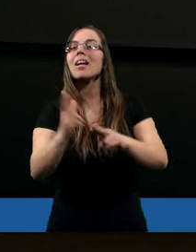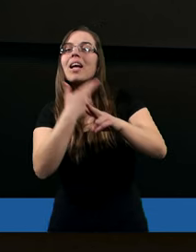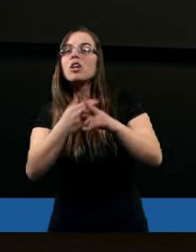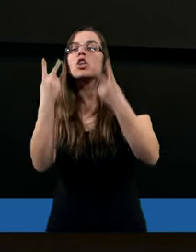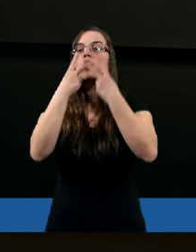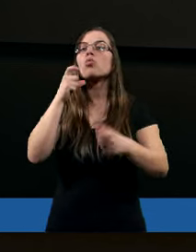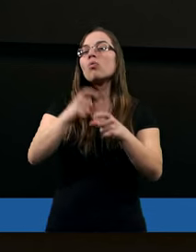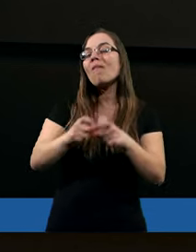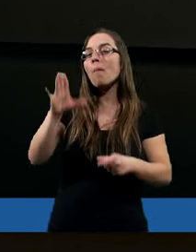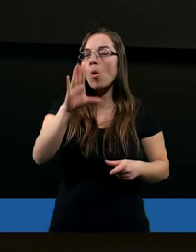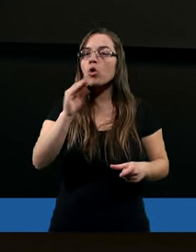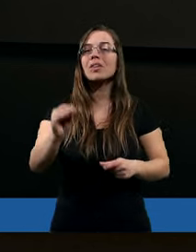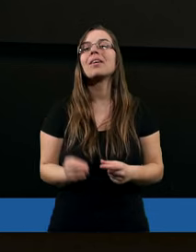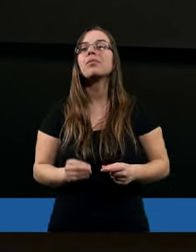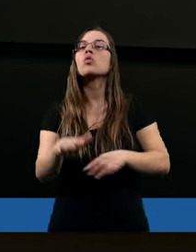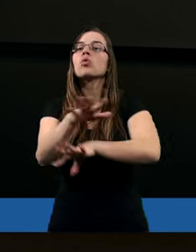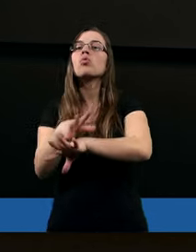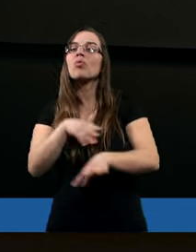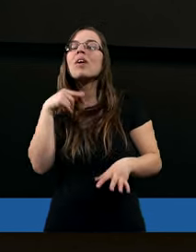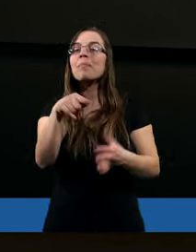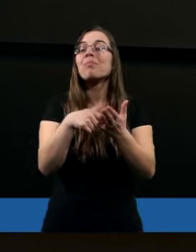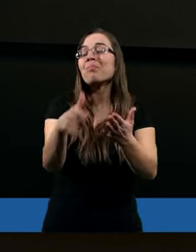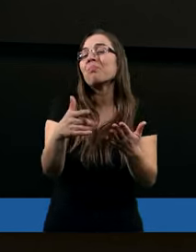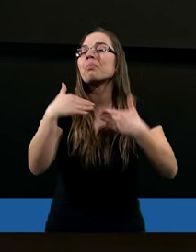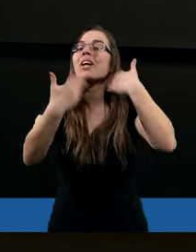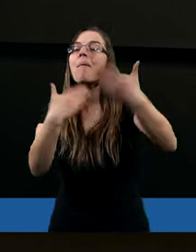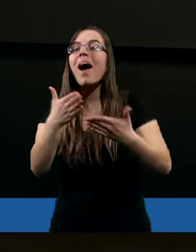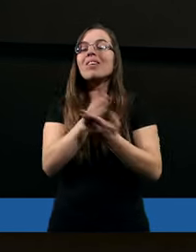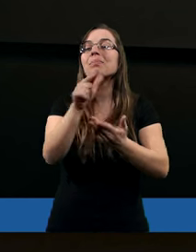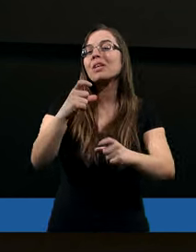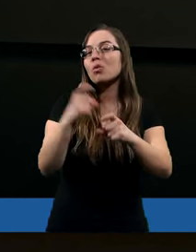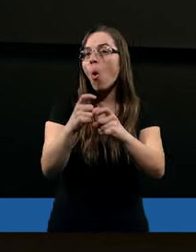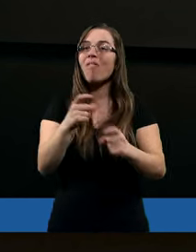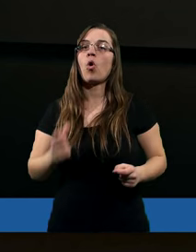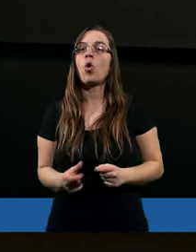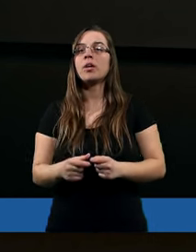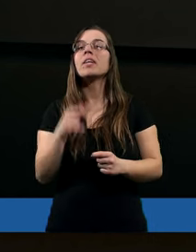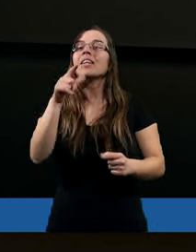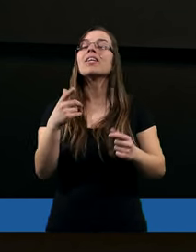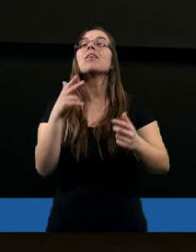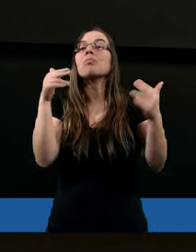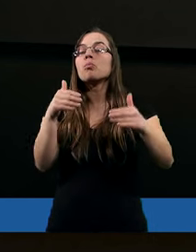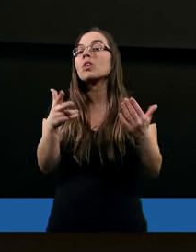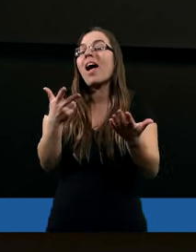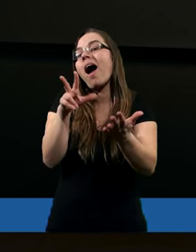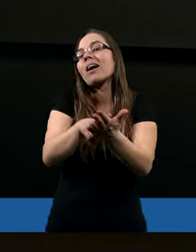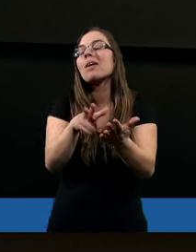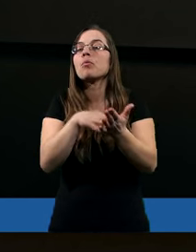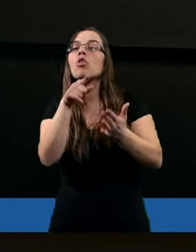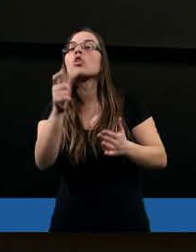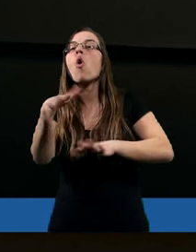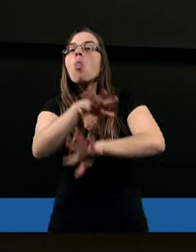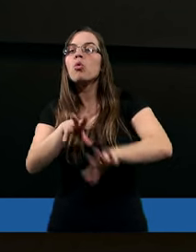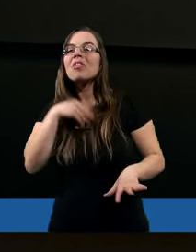czytam Słowo Boże, wiem, że Duch Święty przez to Słowo do mnie przemawia. I wtedy, kiedy nie chcę akceptować tego, co